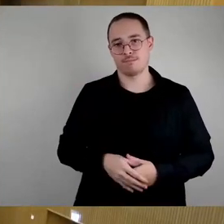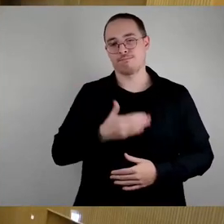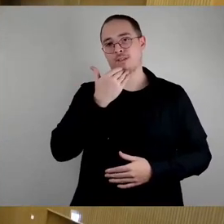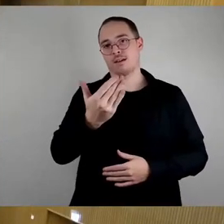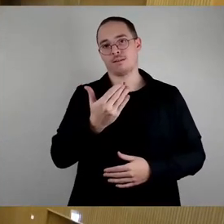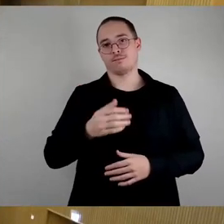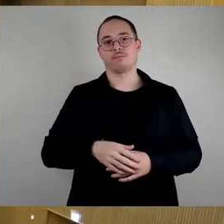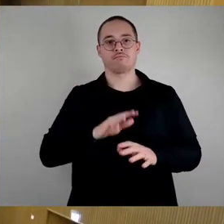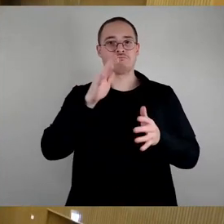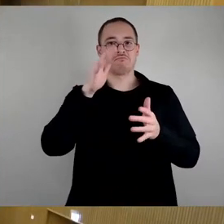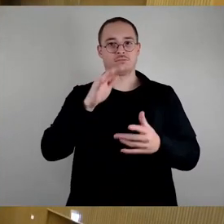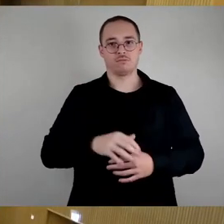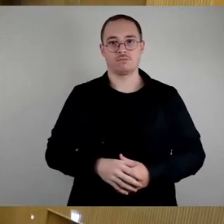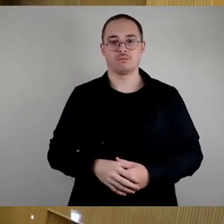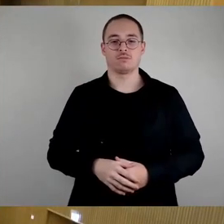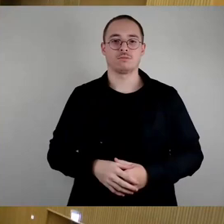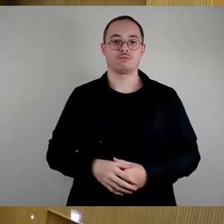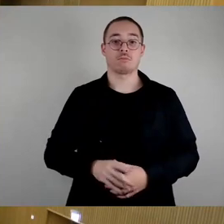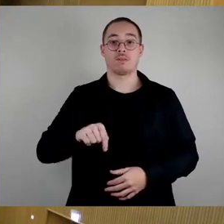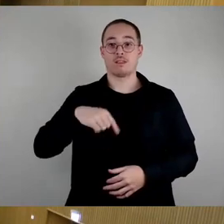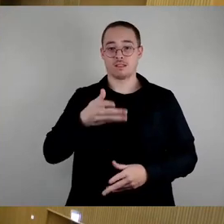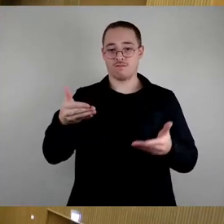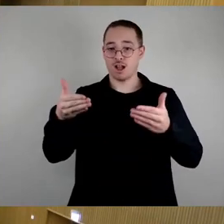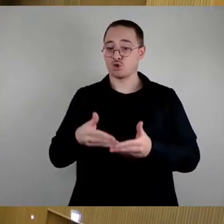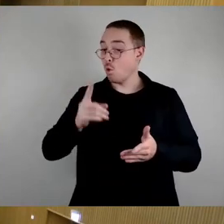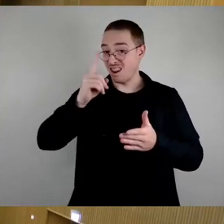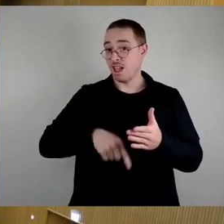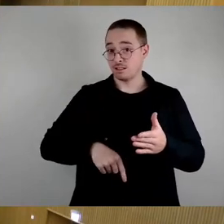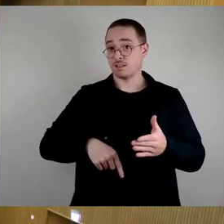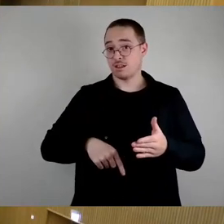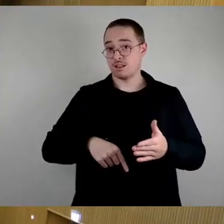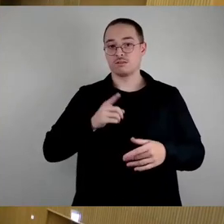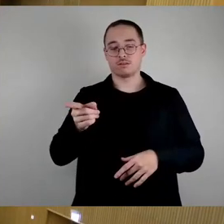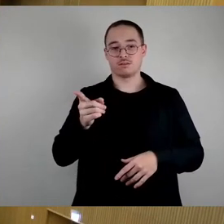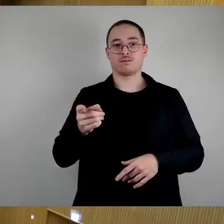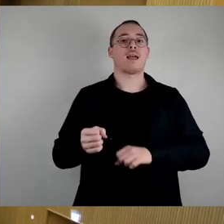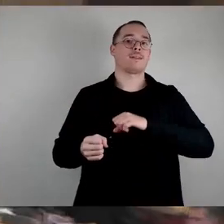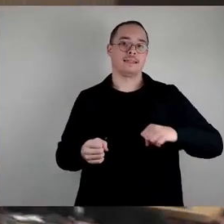Als nächste Fraktion und damit wäre die Fraktionsrunde abgeschlossen, Fraktion Die Linke, Herr Watz.